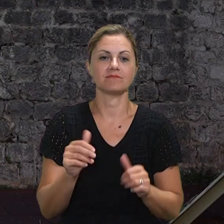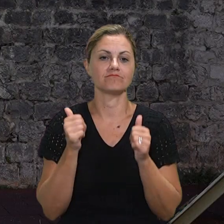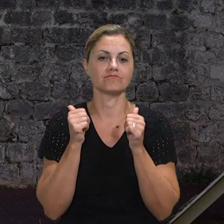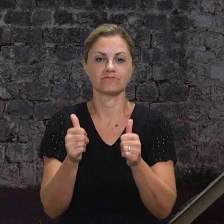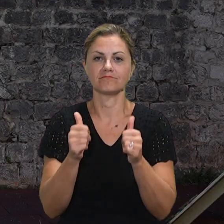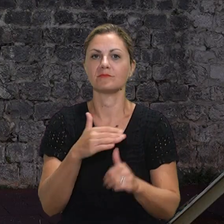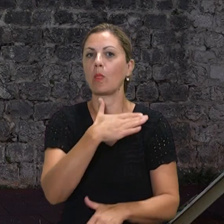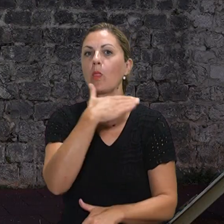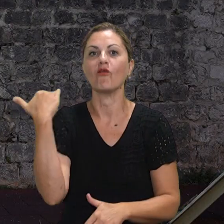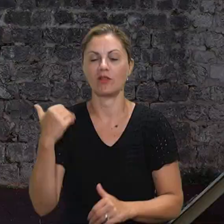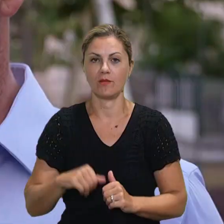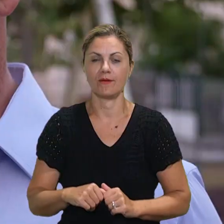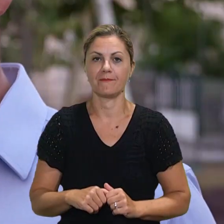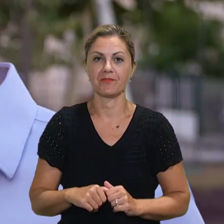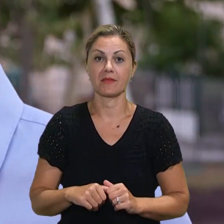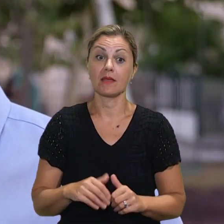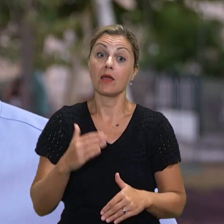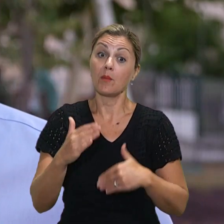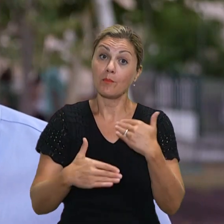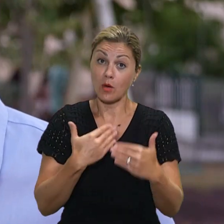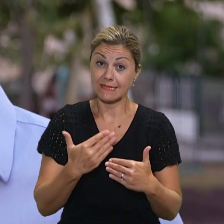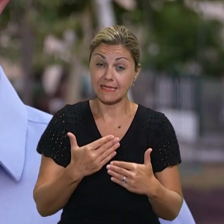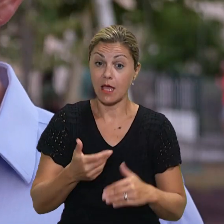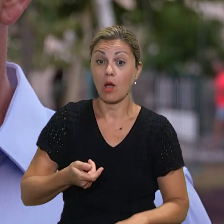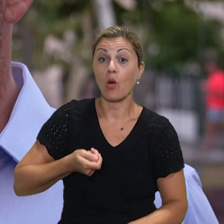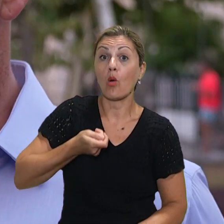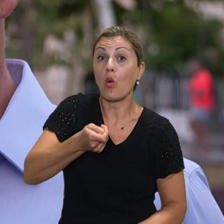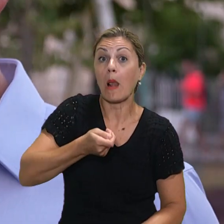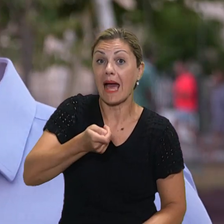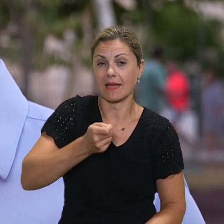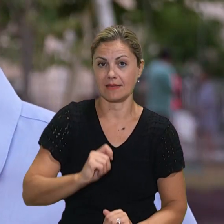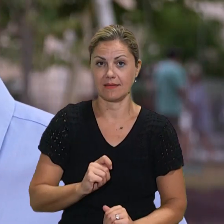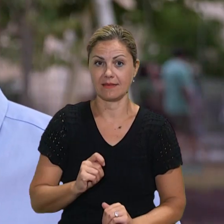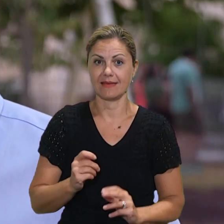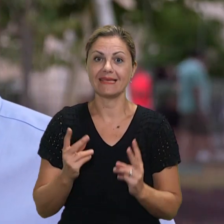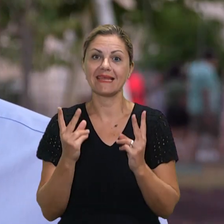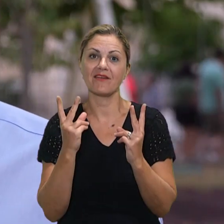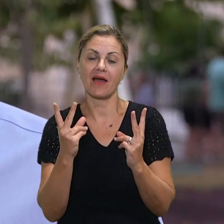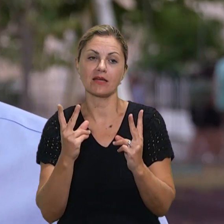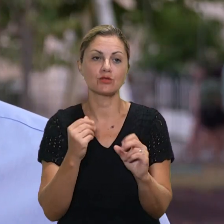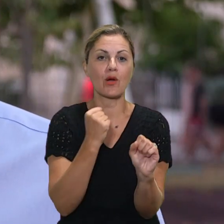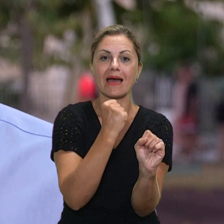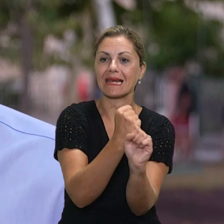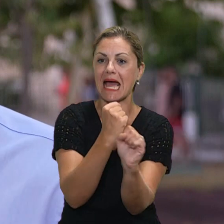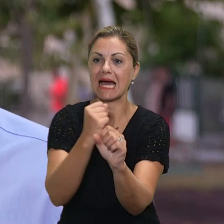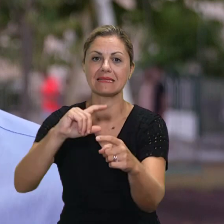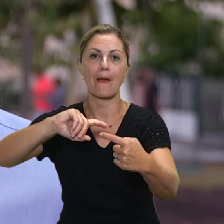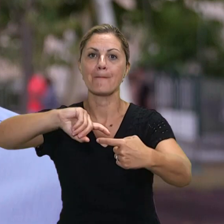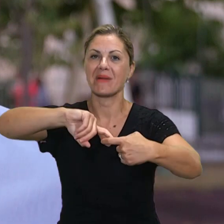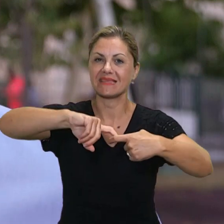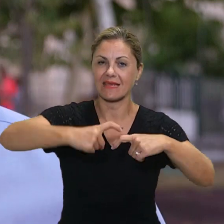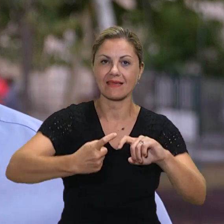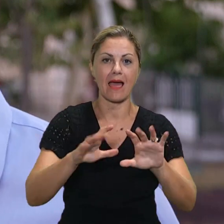imati dovoljno kapaciteta. Onda slijedi ulaganje dalje u podizanje standarda kvalitete raznih programa od sportskih,